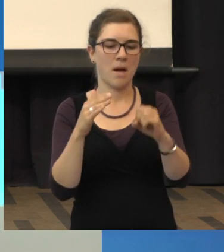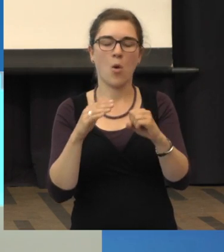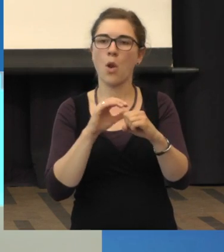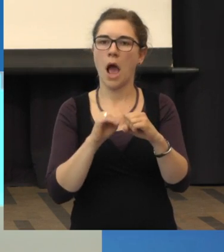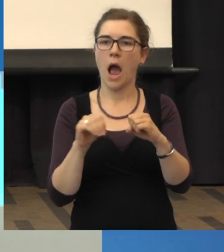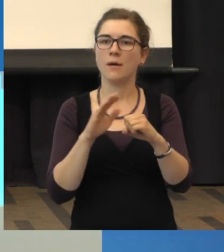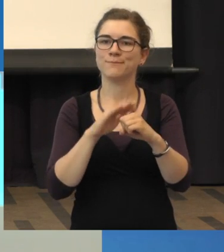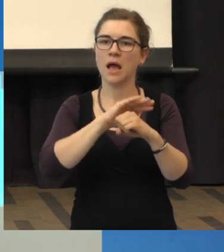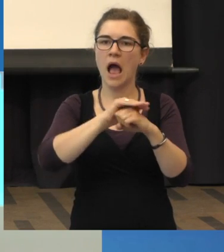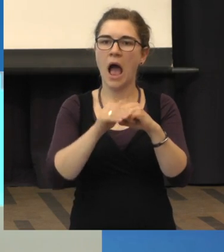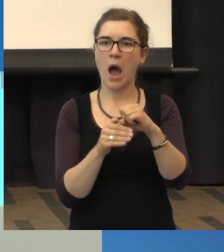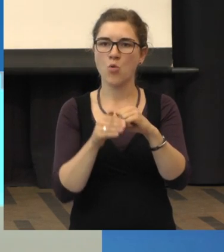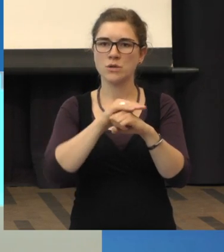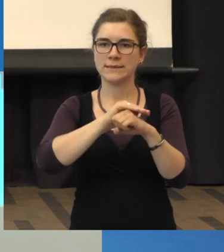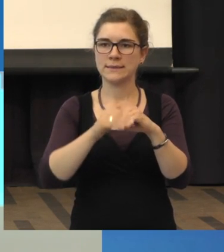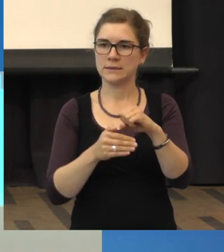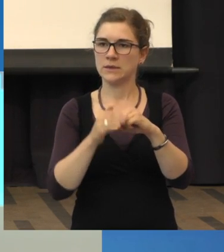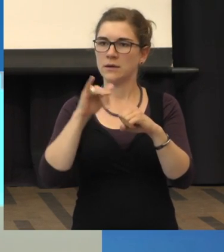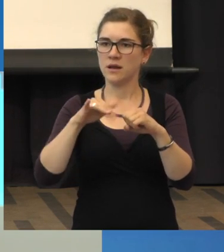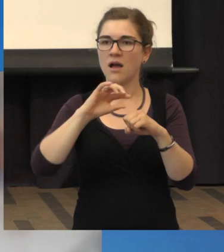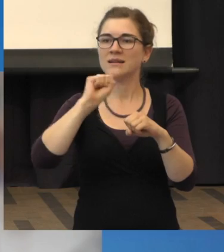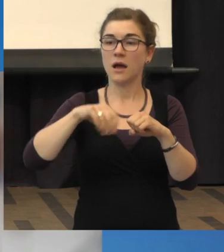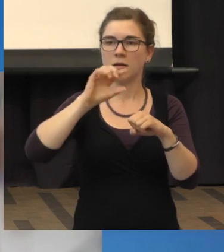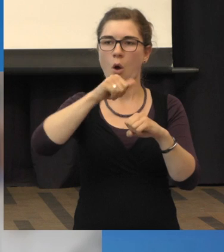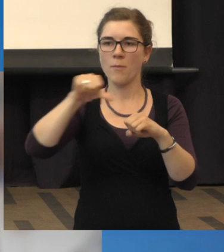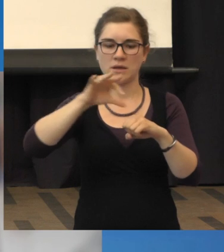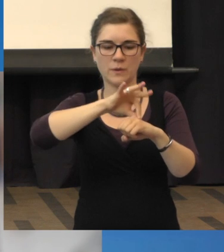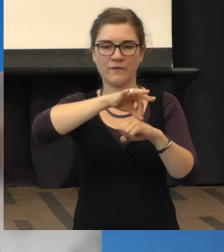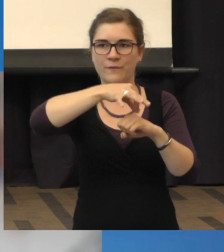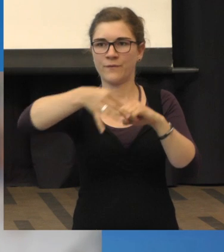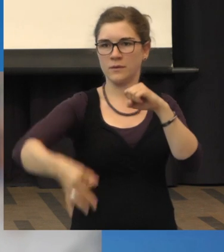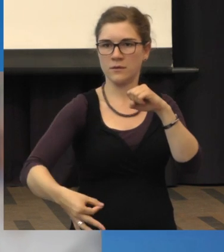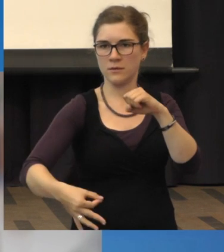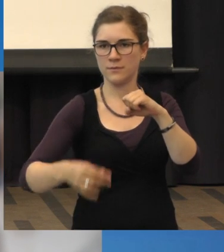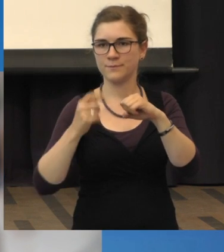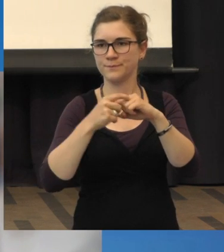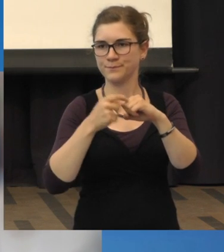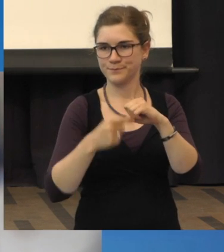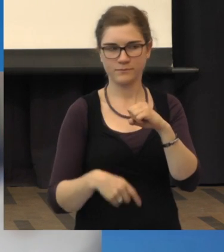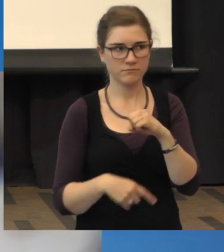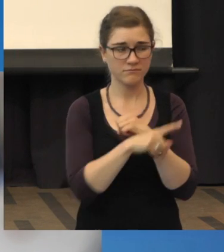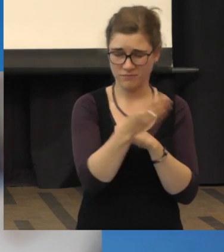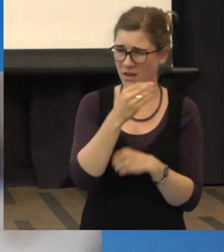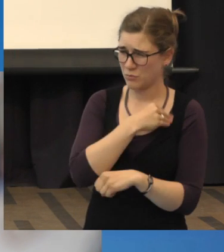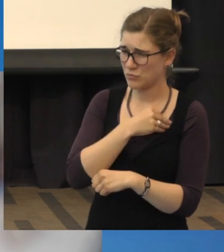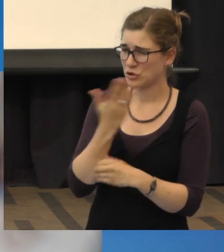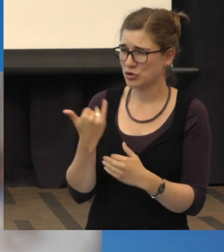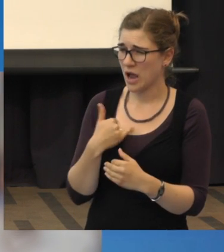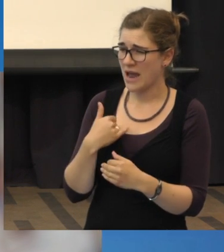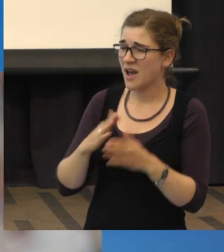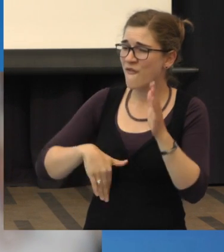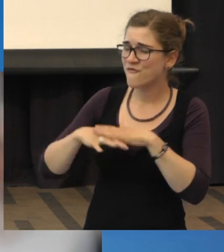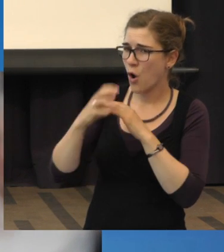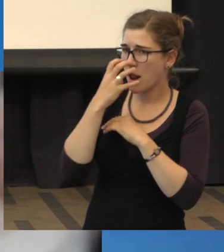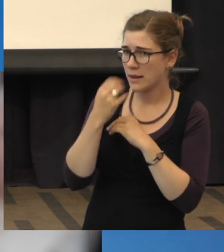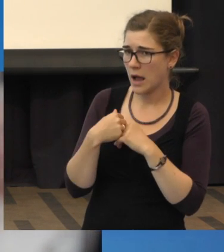versucht man abzuziehen, wie so eine Folie. Also mir wurde gesagt, man sollte unter Vollnarkose das Auge mit